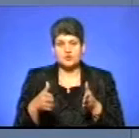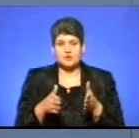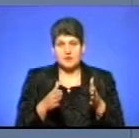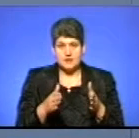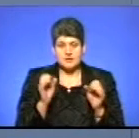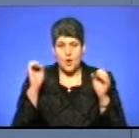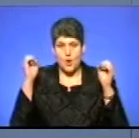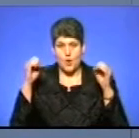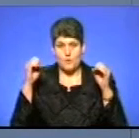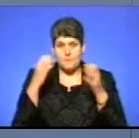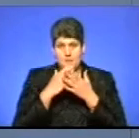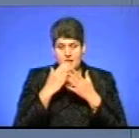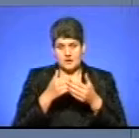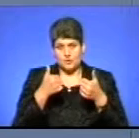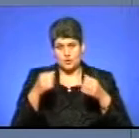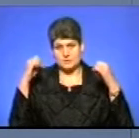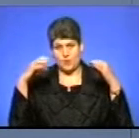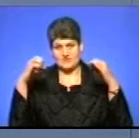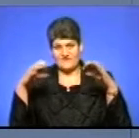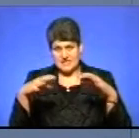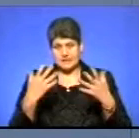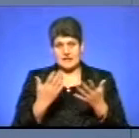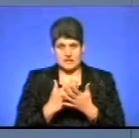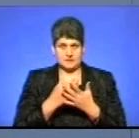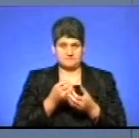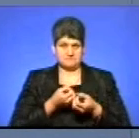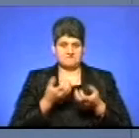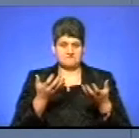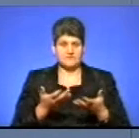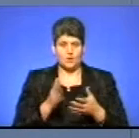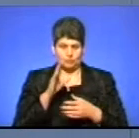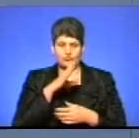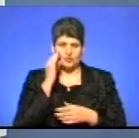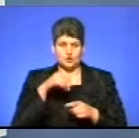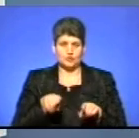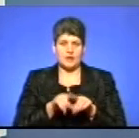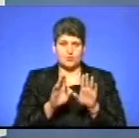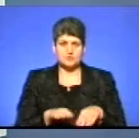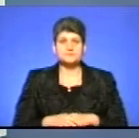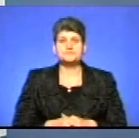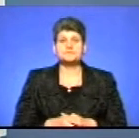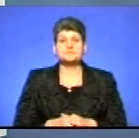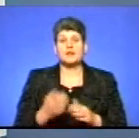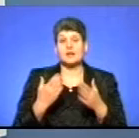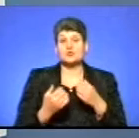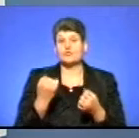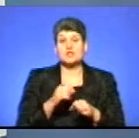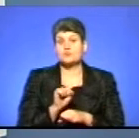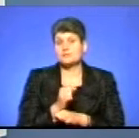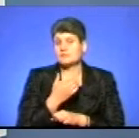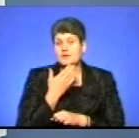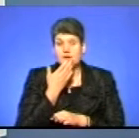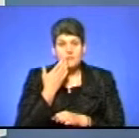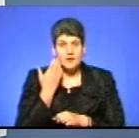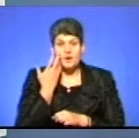дороги облаштована хорошим освітленням, то і будуть її вночі. Якщо, припустимо, водій не зупиняється,